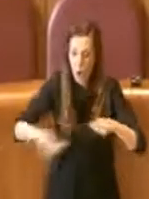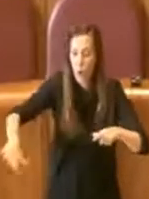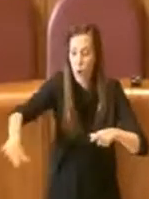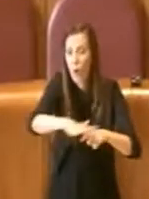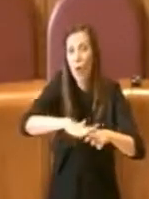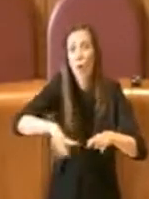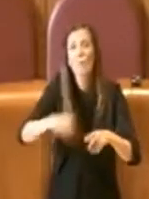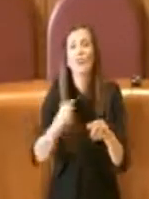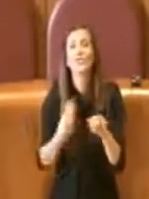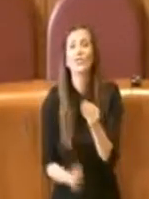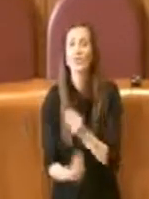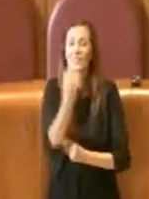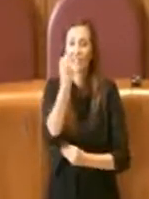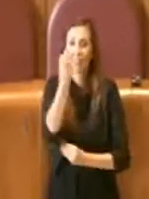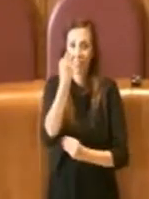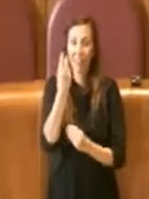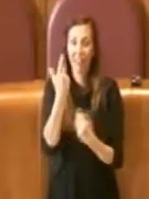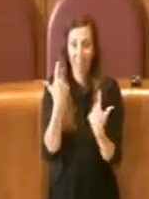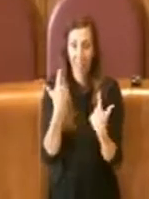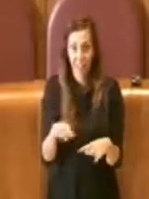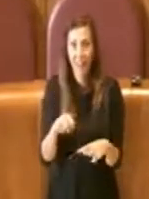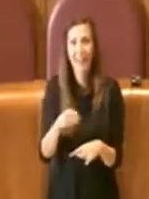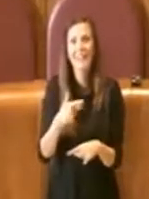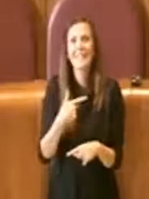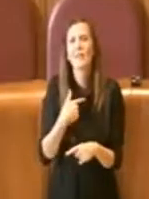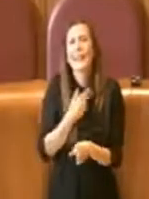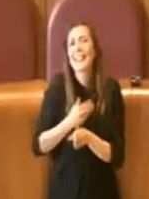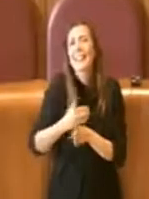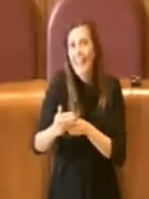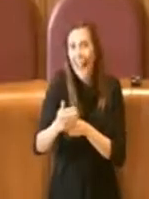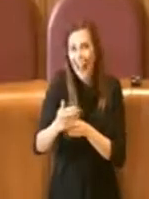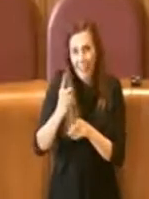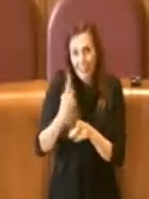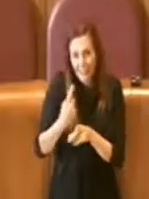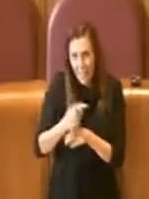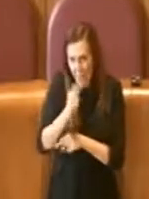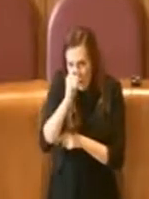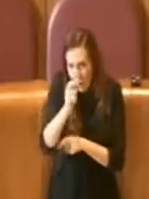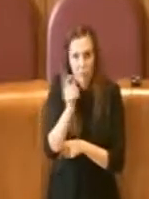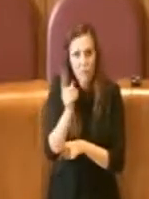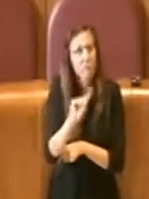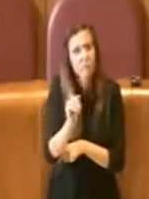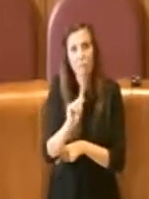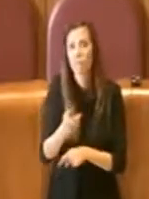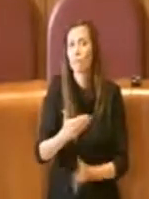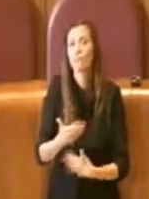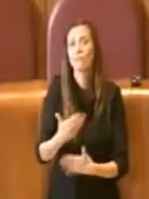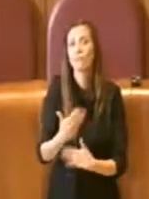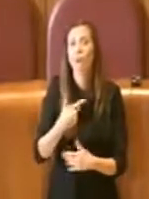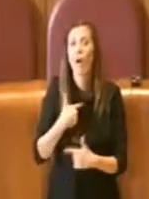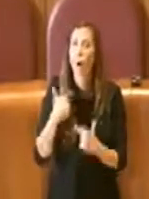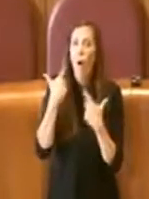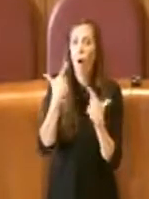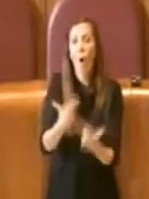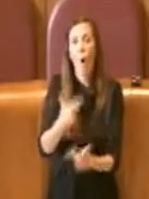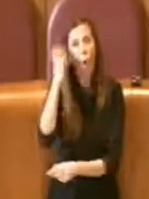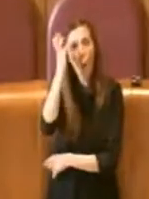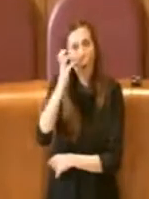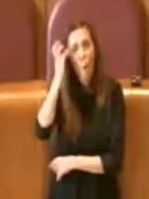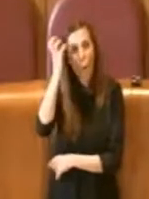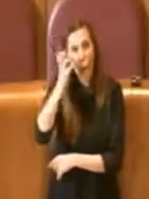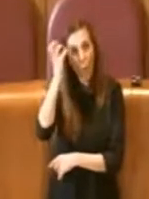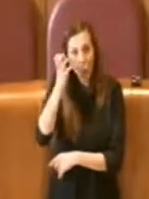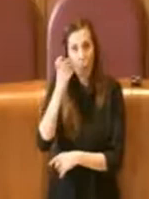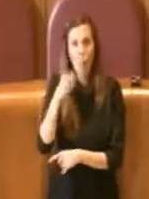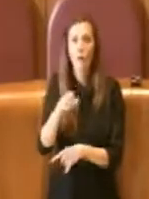celebrarlo e ricordarlo senza indugio e senza ritardo, nel suo eccezionale talento, cercando di rendergli onore con la sobrietà che